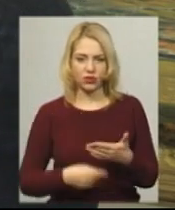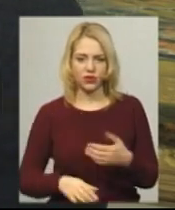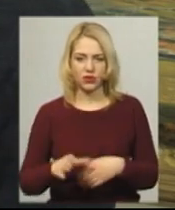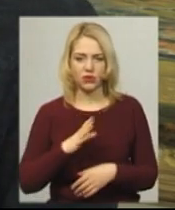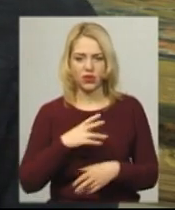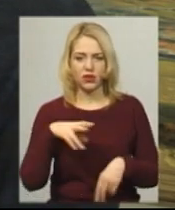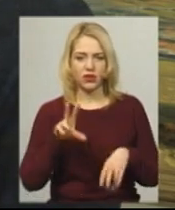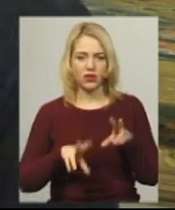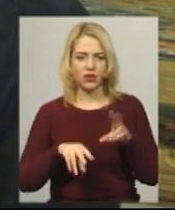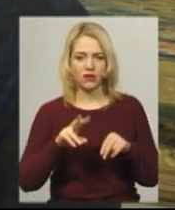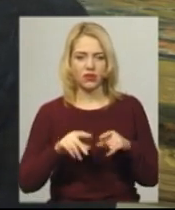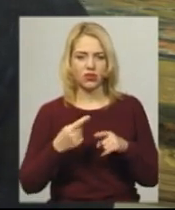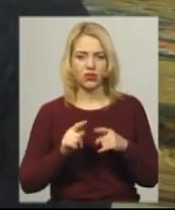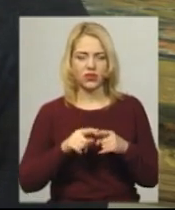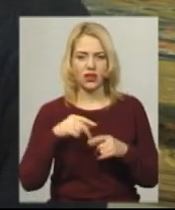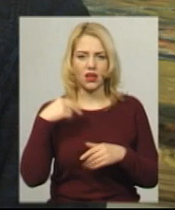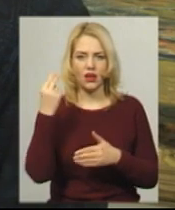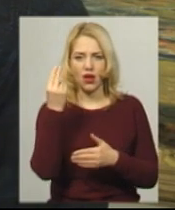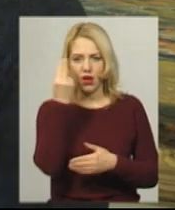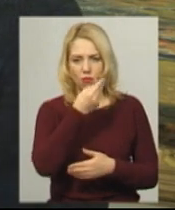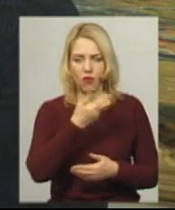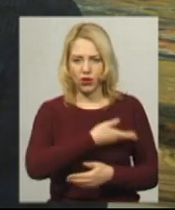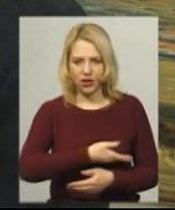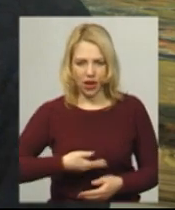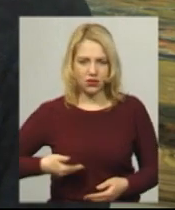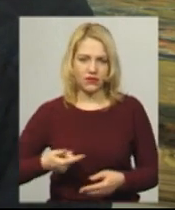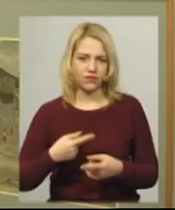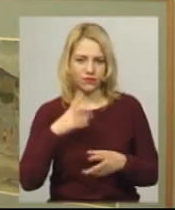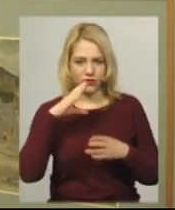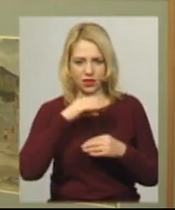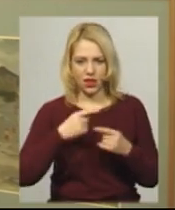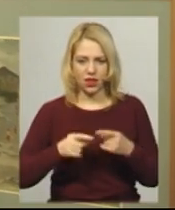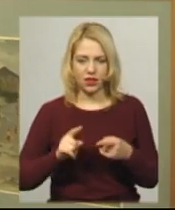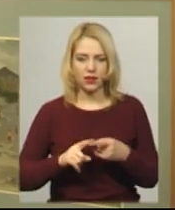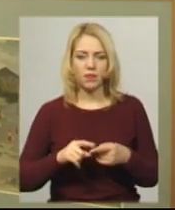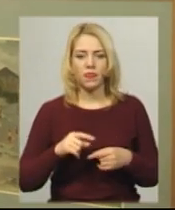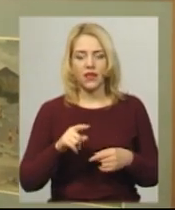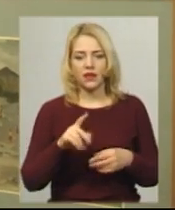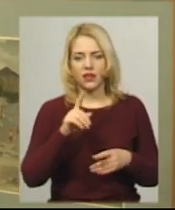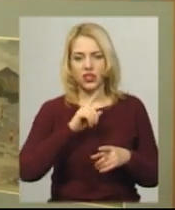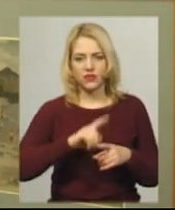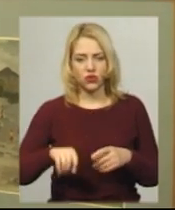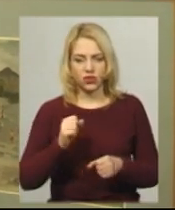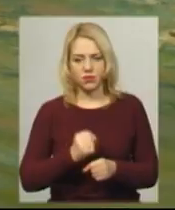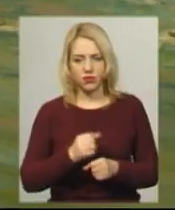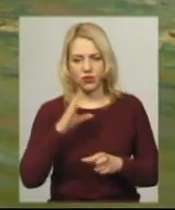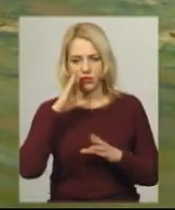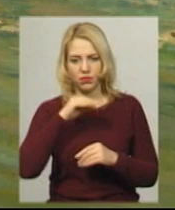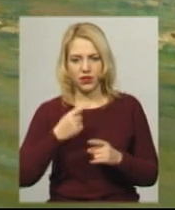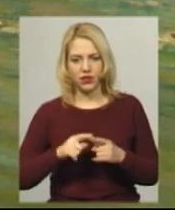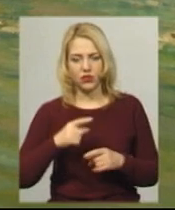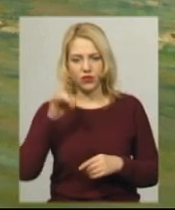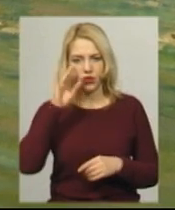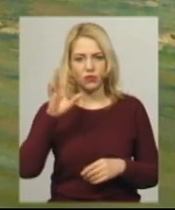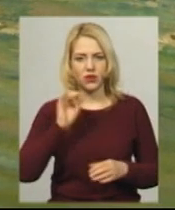вважаю, що портрет вдалий і таке сходство є. За словами Якова Павловича, Віктор Севець працював дуже швидко і плідно. Особливо відомий він як